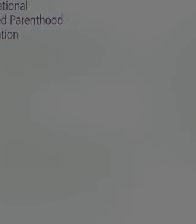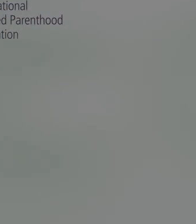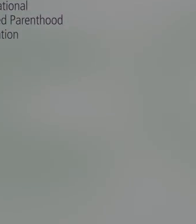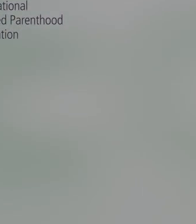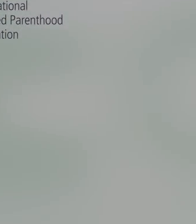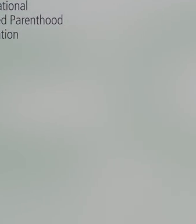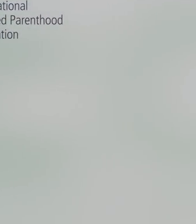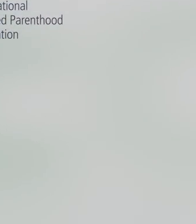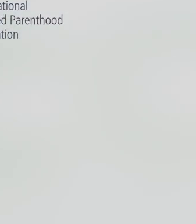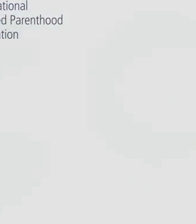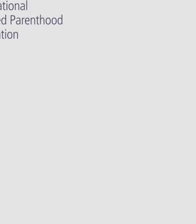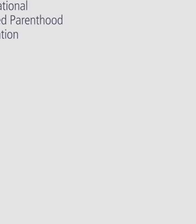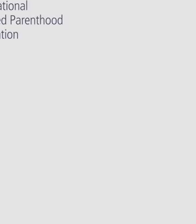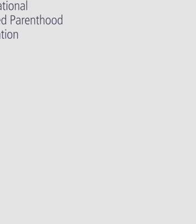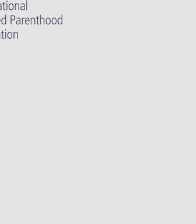дека